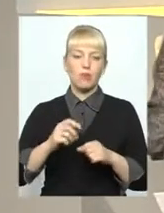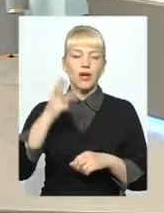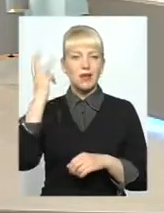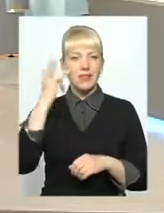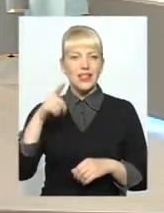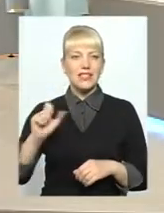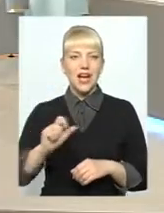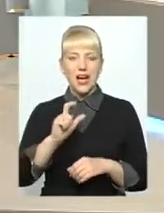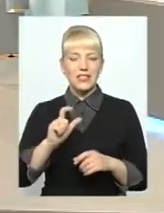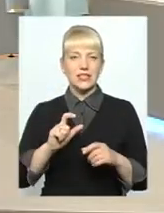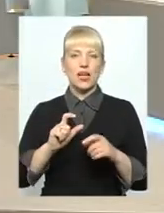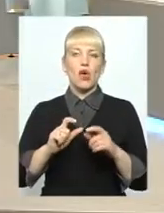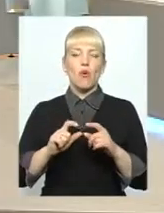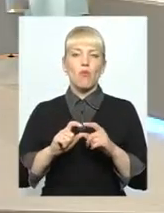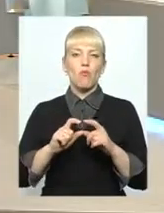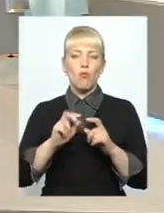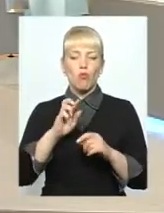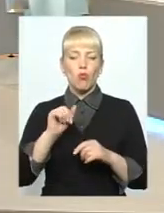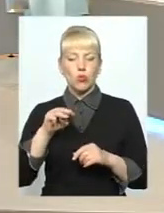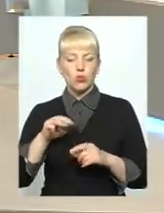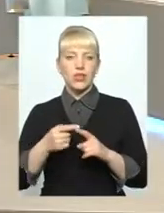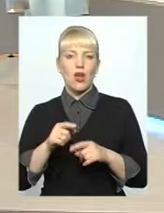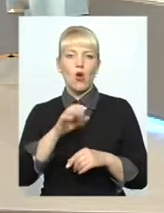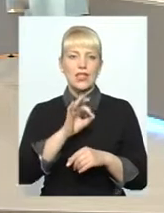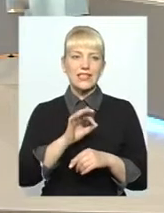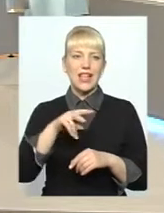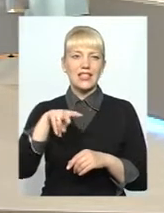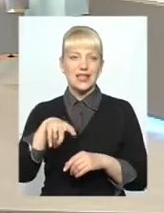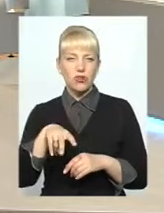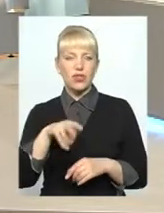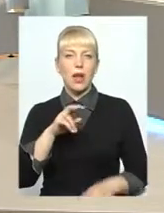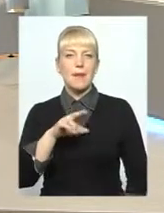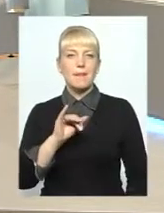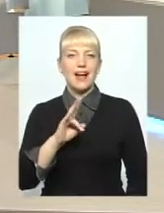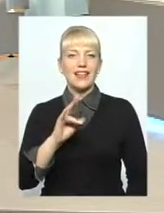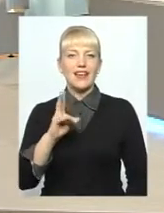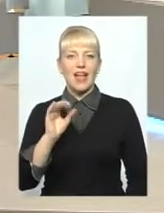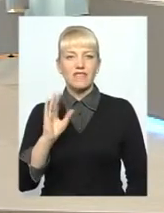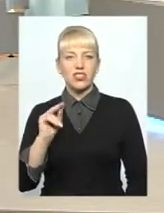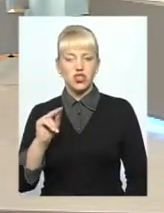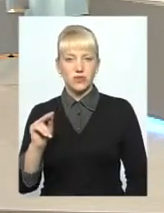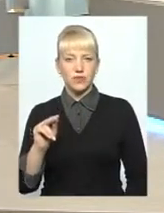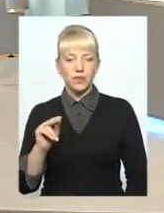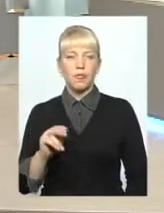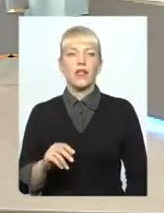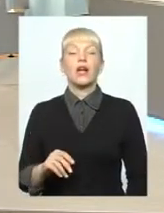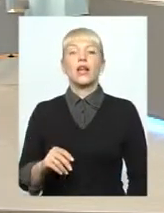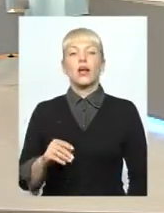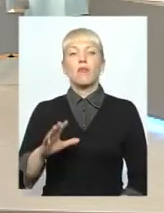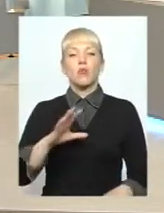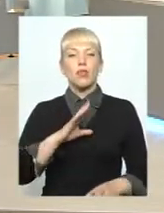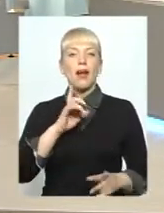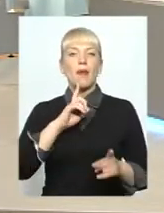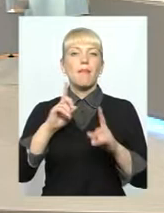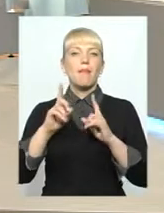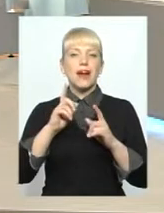Олександрою Леонідівною Пані Кевич. Доброго здоров'я, пані Олександра. Доброго Власне, пройшла прес-конференція,